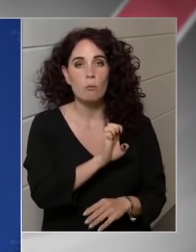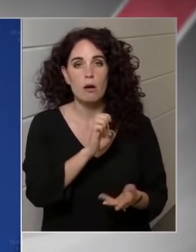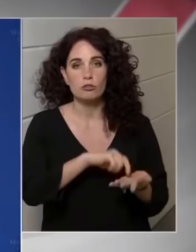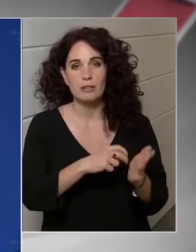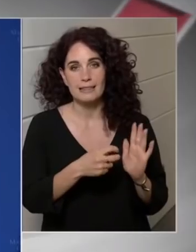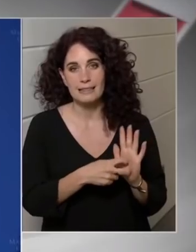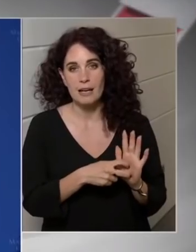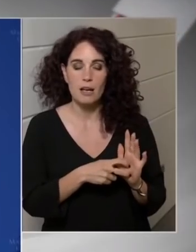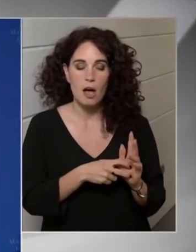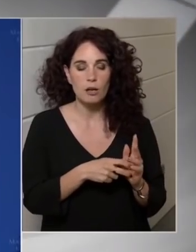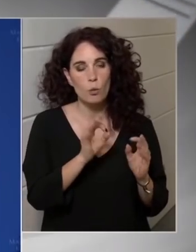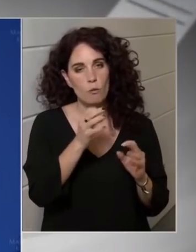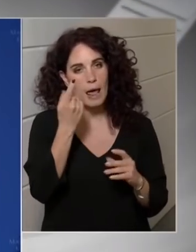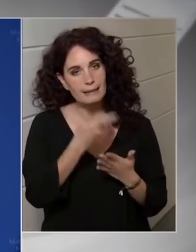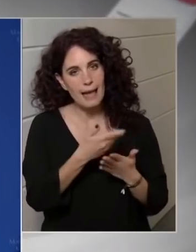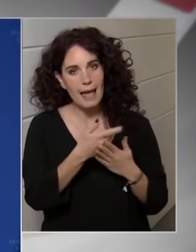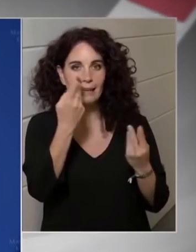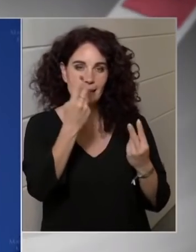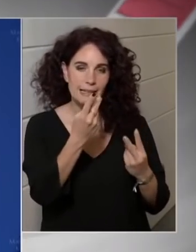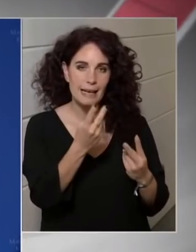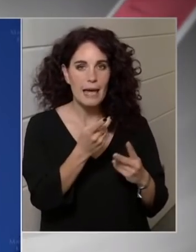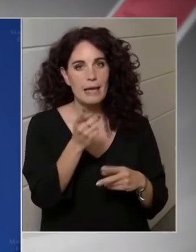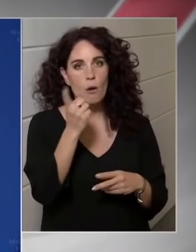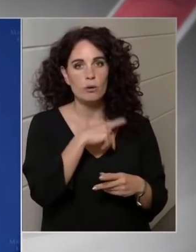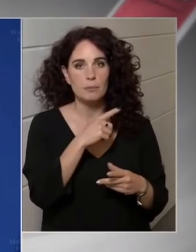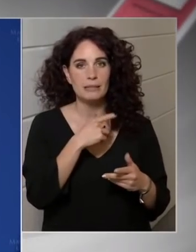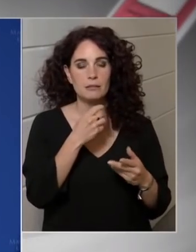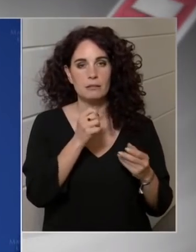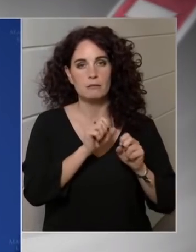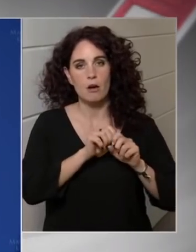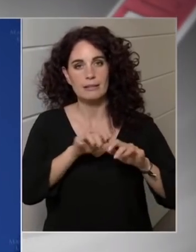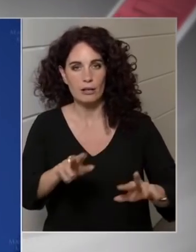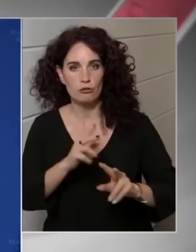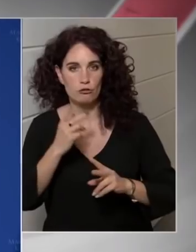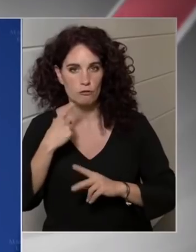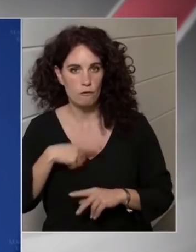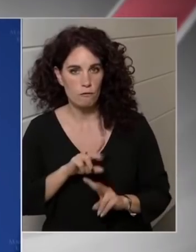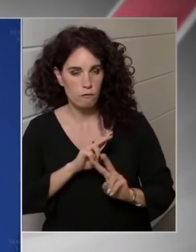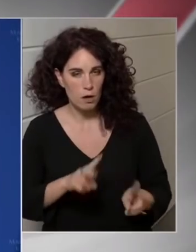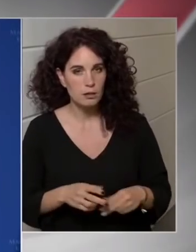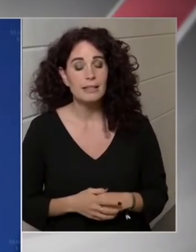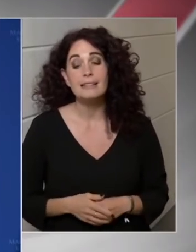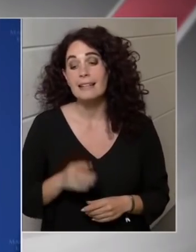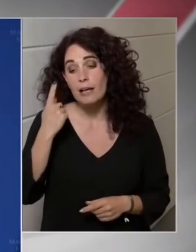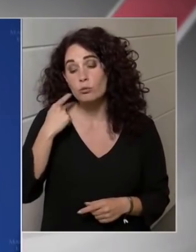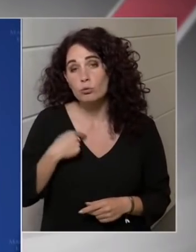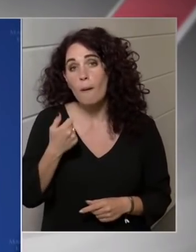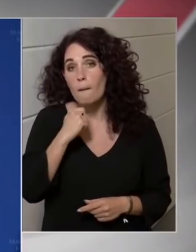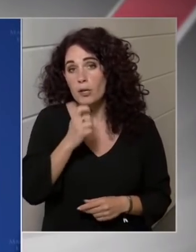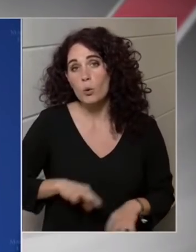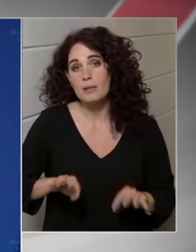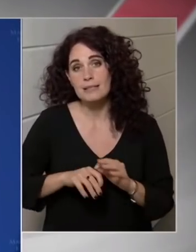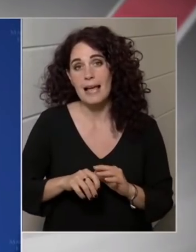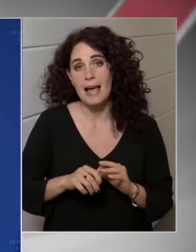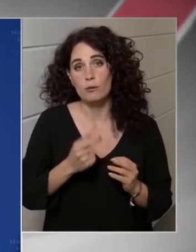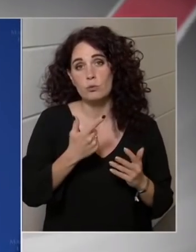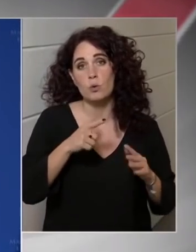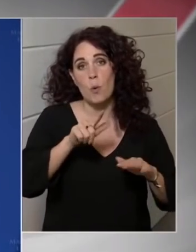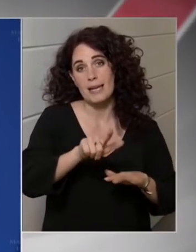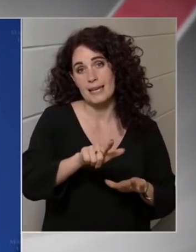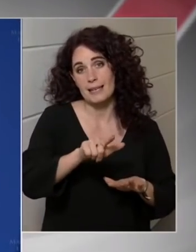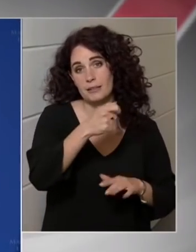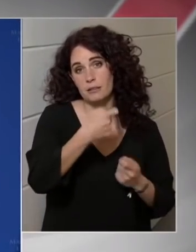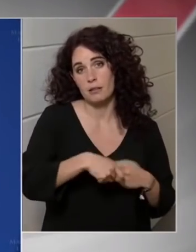értékelhetné, hogy egyenlőre mit idéztünk ezzel elő. De mi tudjuk, hogy Magyarország egy a 27 uniós tagállamból és